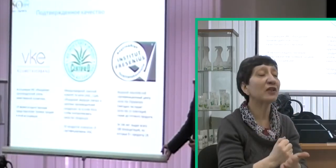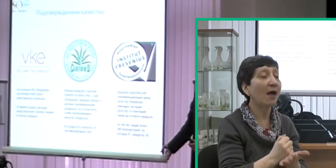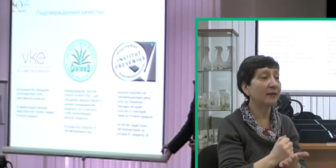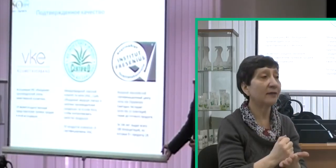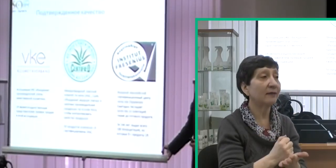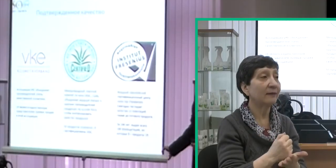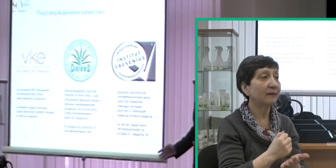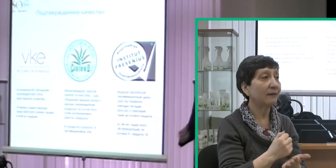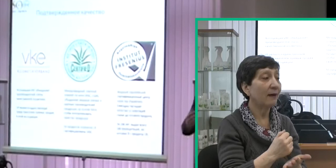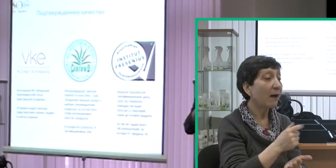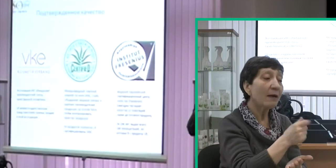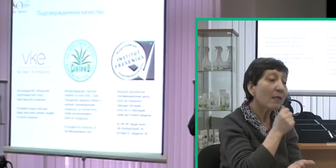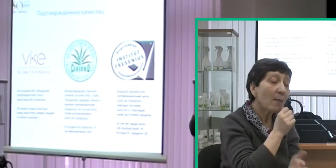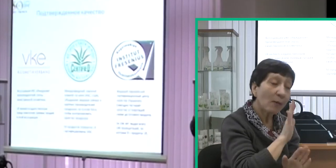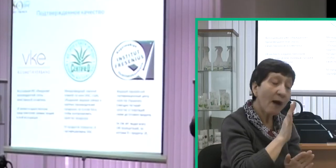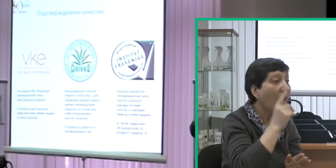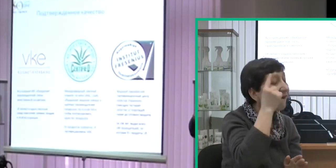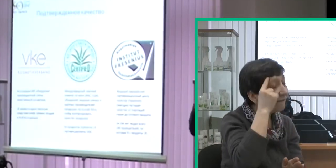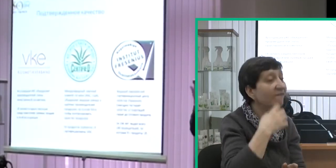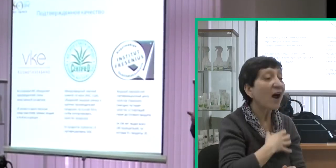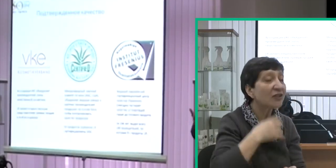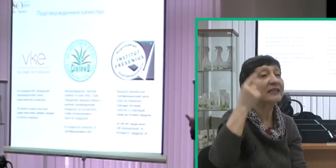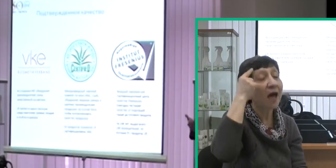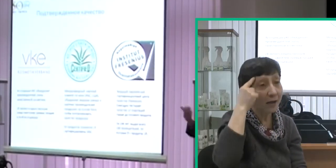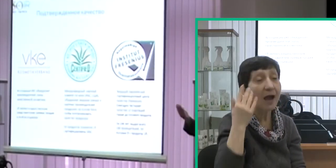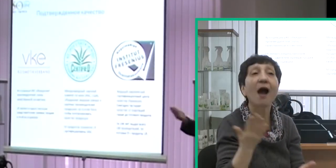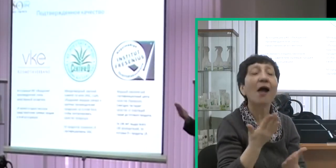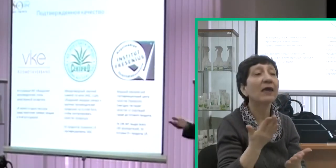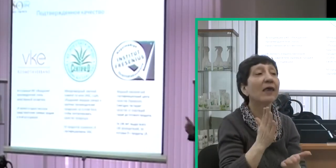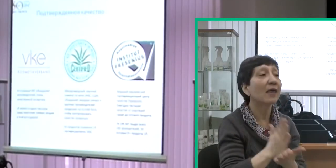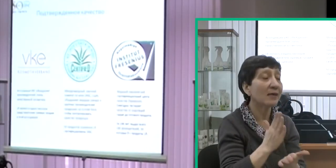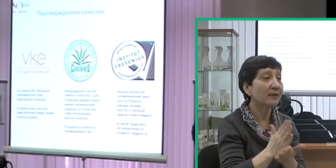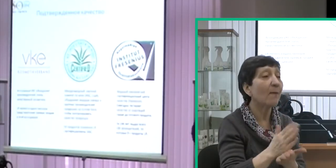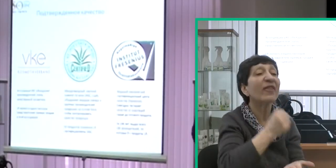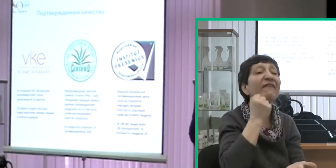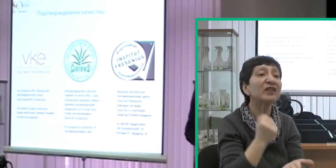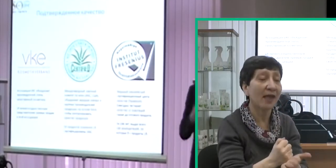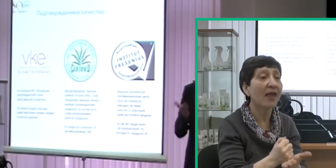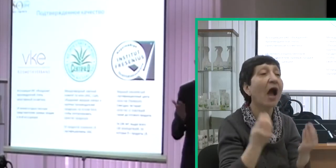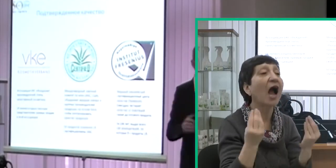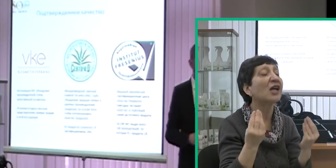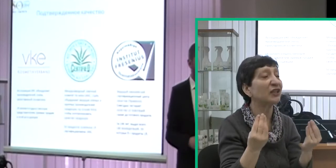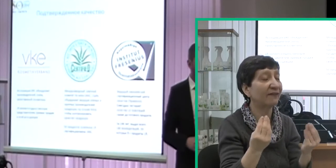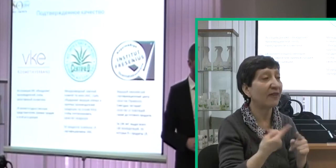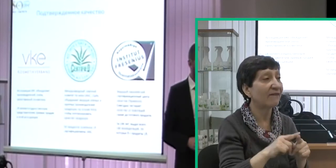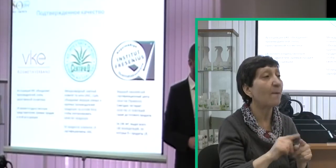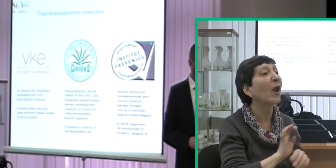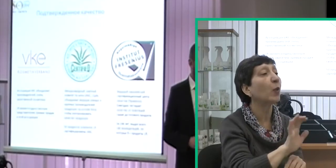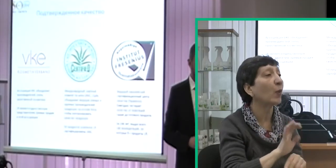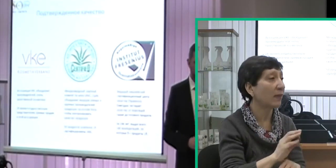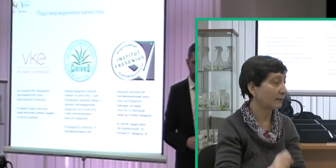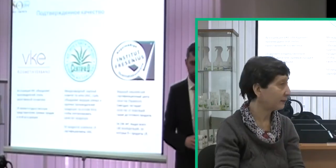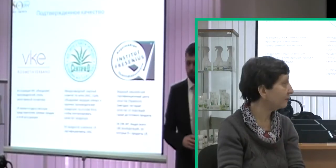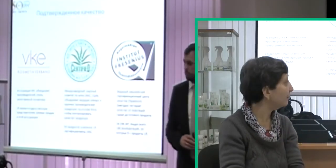подтверждается. До того еще, как мы продукт попробовали, нам важно знать, какие есть подтверждения качества этого